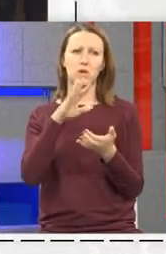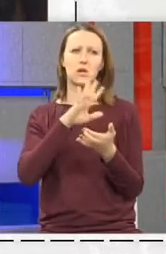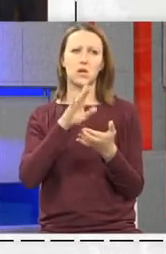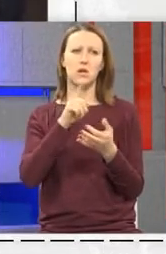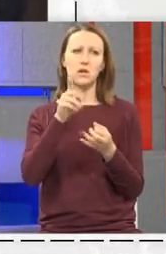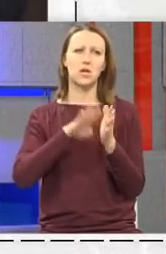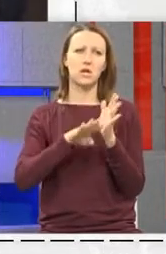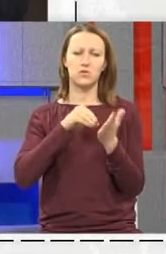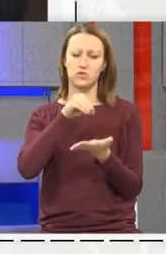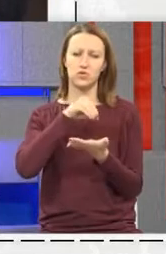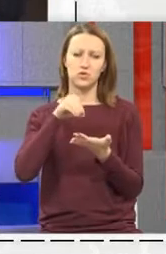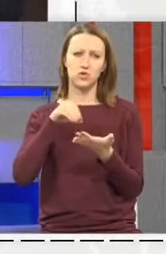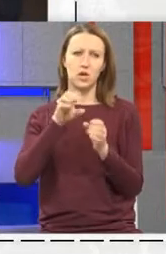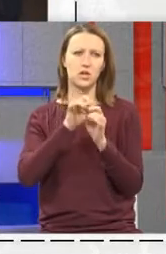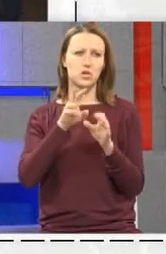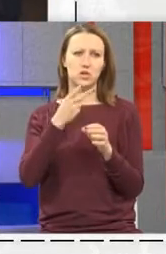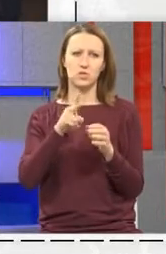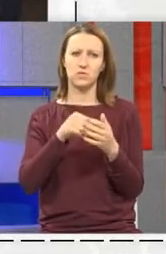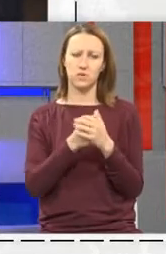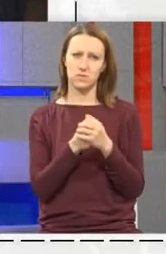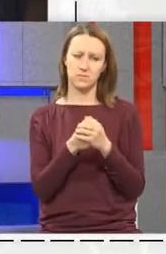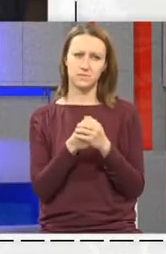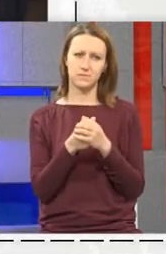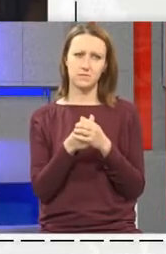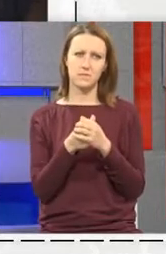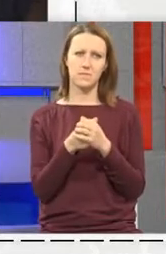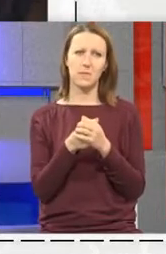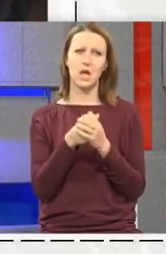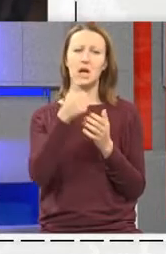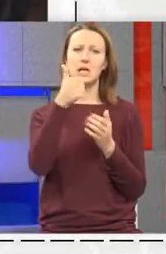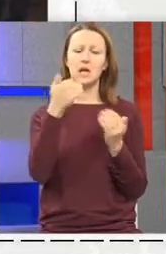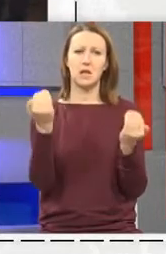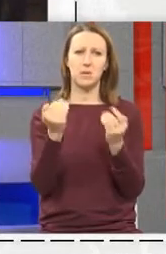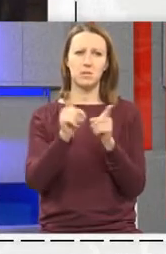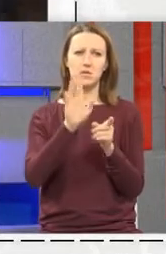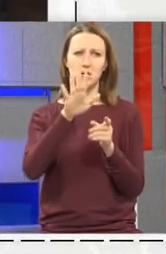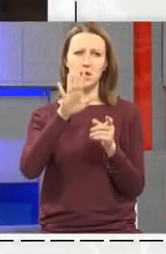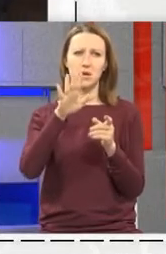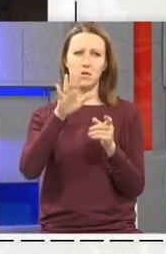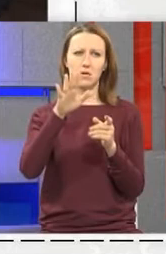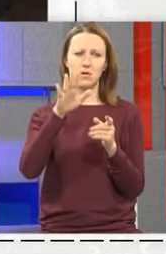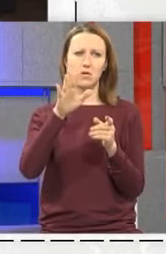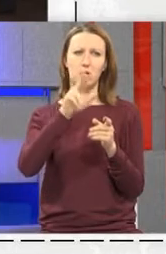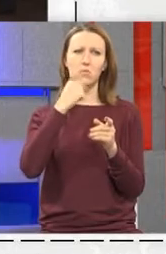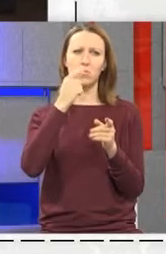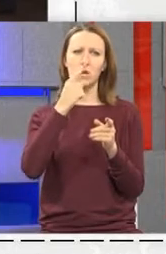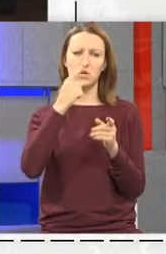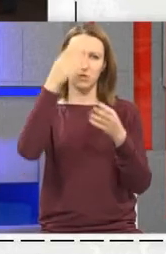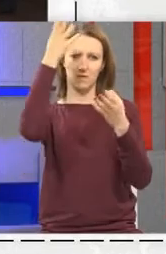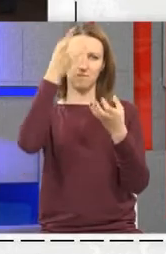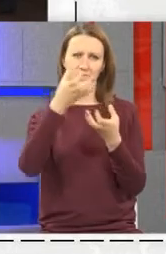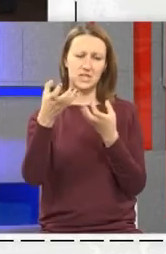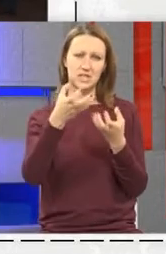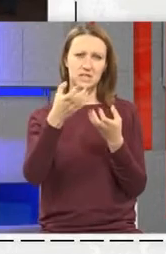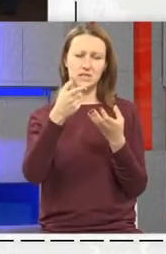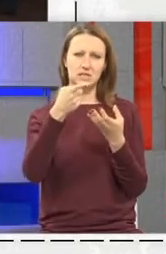Ne, ne Jednostavno šah Ništa Ne zareću Jedna beba isto tako Visi Ne mogu reći s plafona Ali